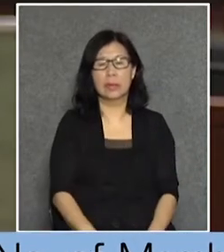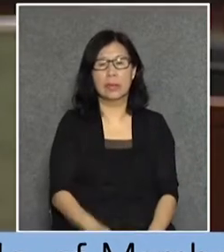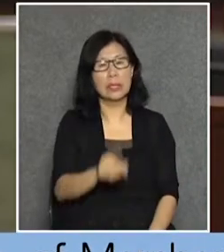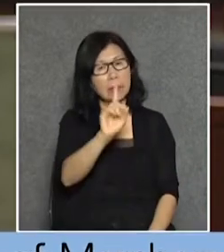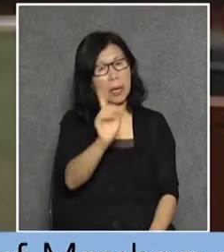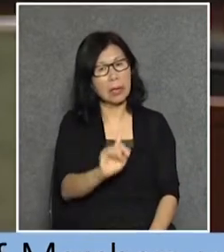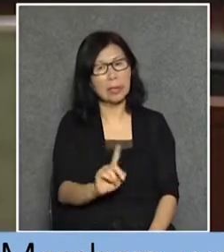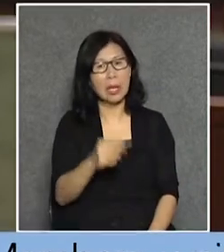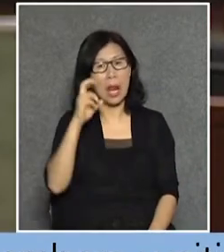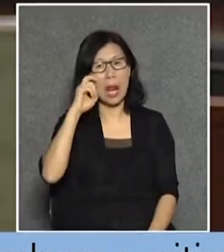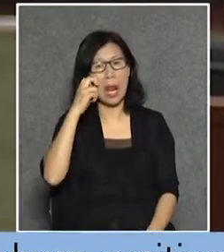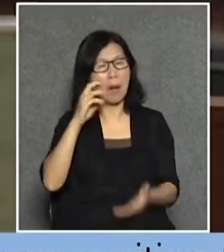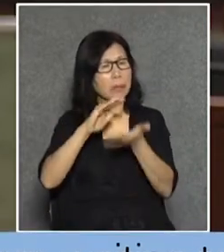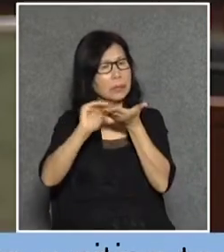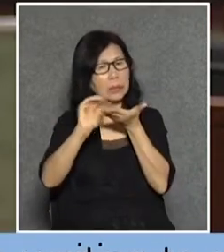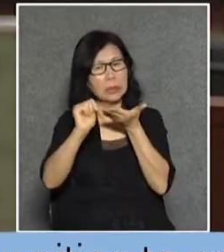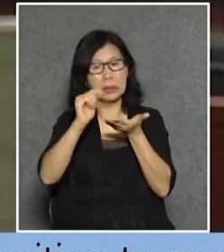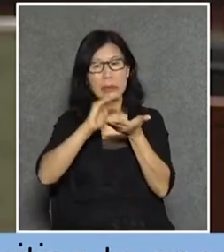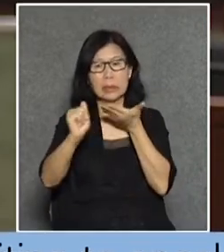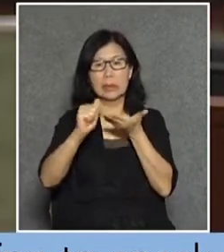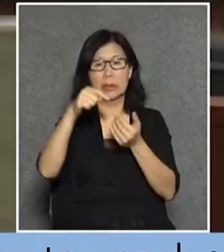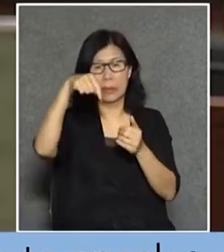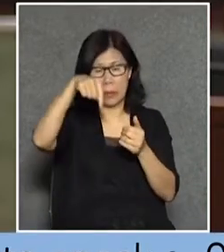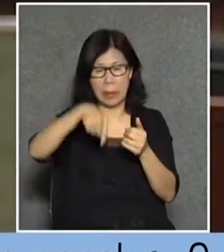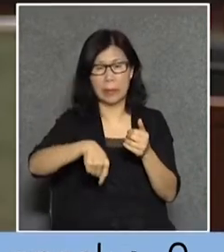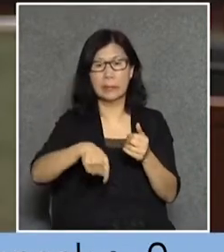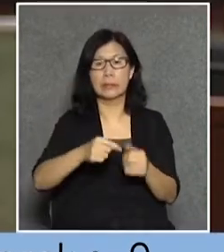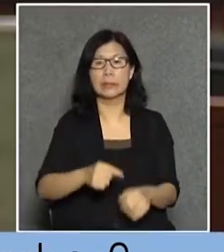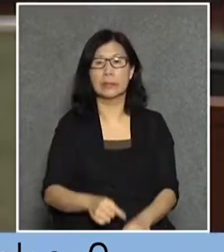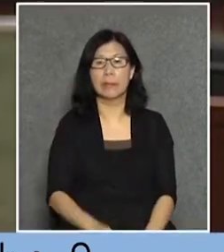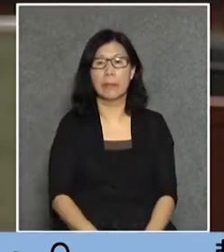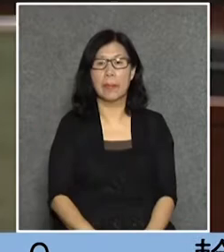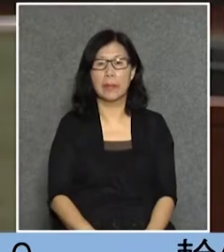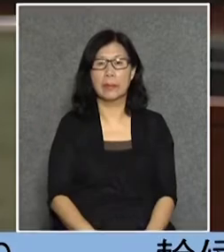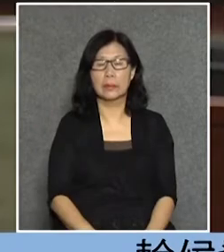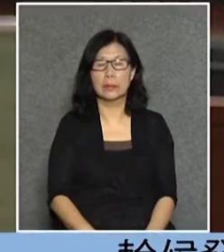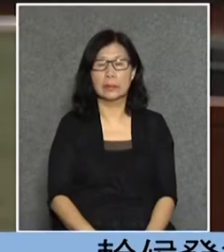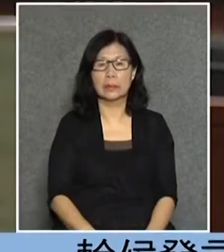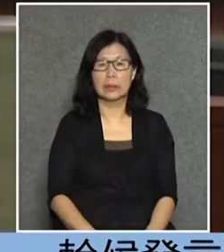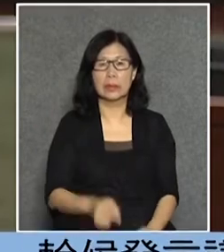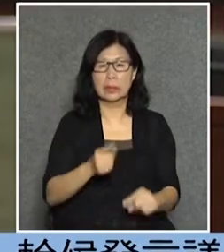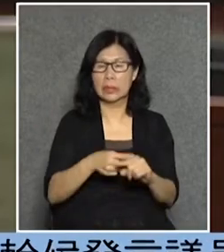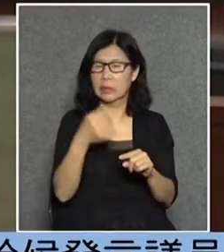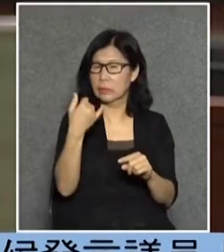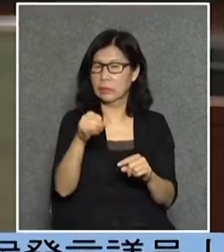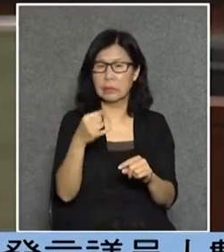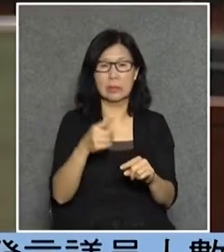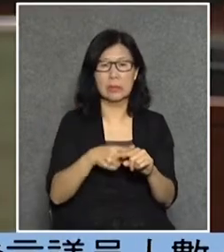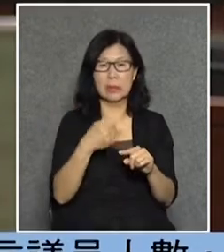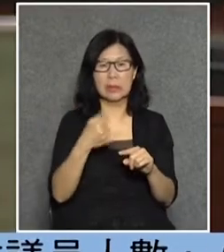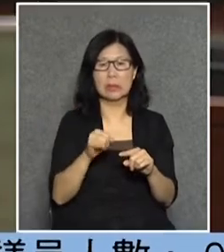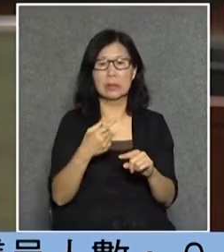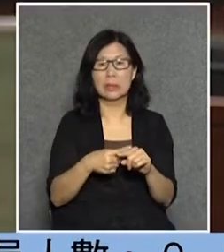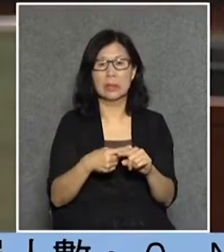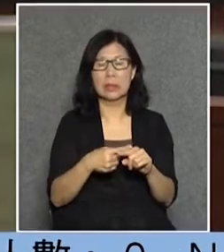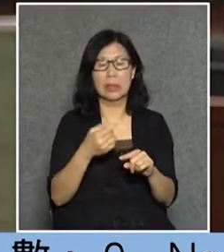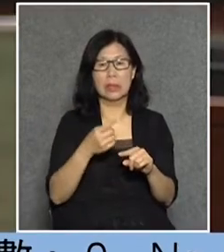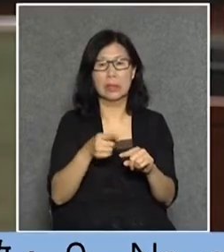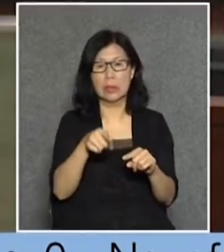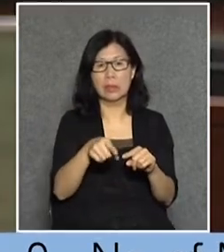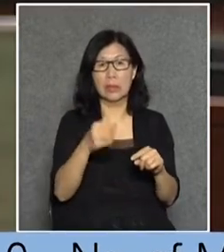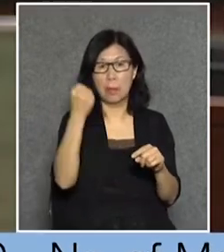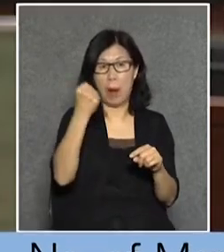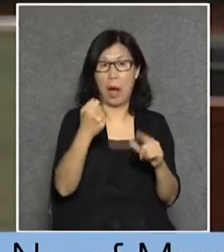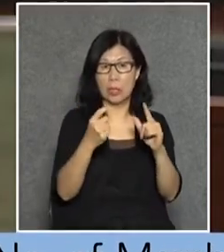沒有考慮到除了我們將已經不能夠是沒有了即是他不能